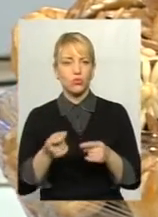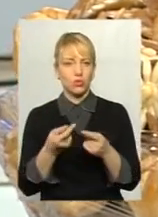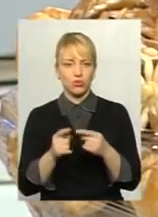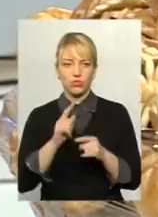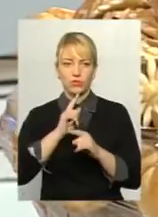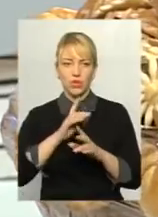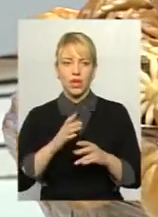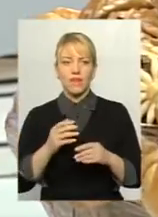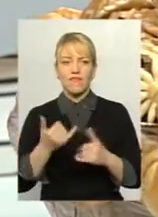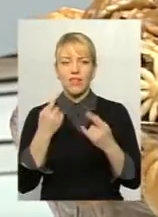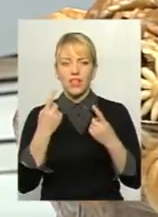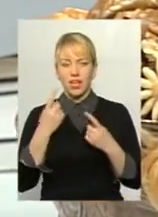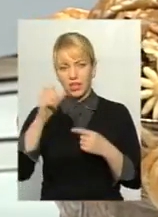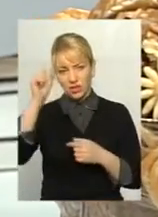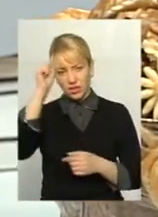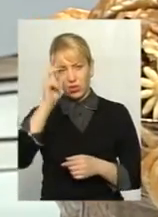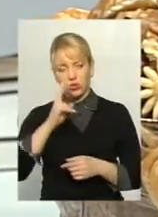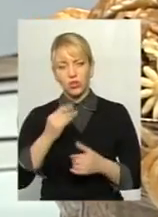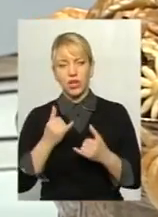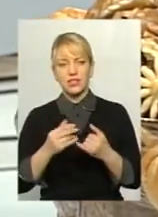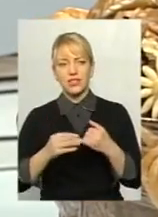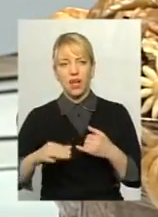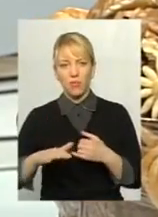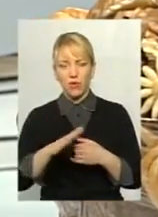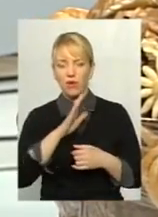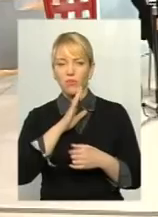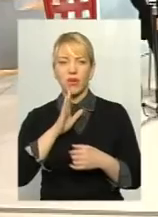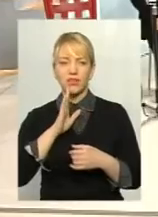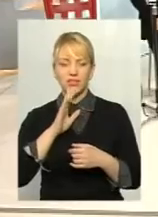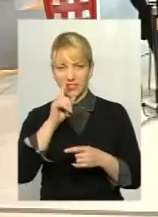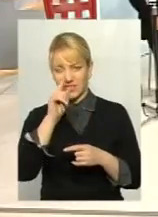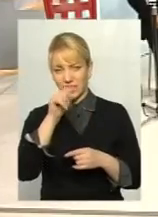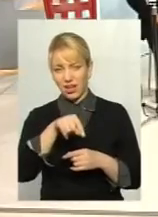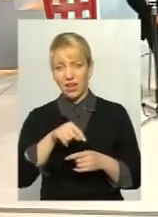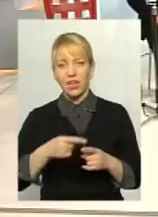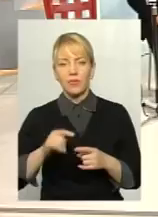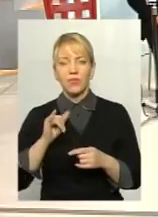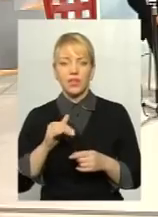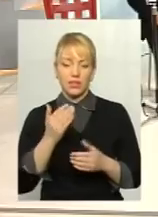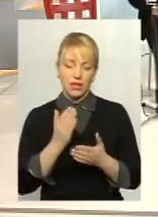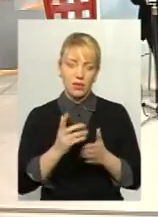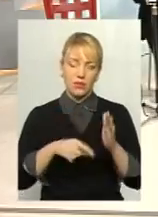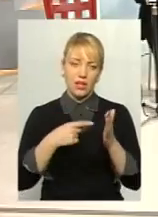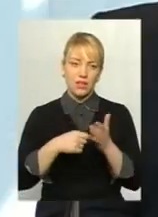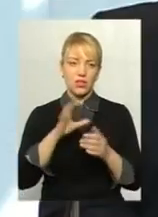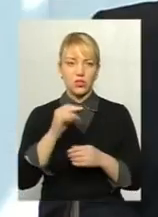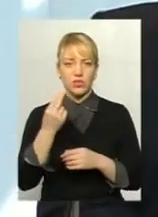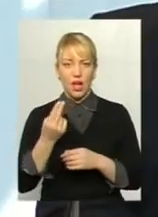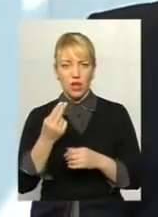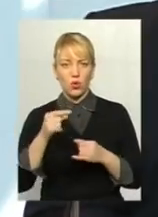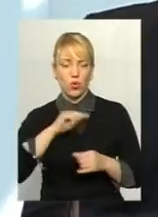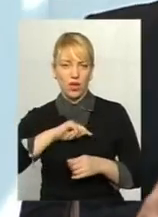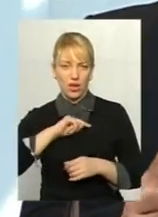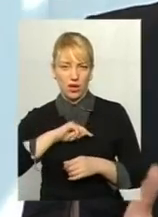Тому великий гріх, хто сьогодні на землю, як на матір, затихає, дає питання, скажімо, сьогодні більш соціального характеру. Ті люди, які